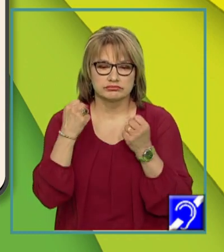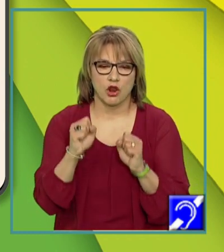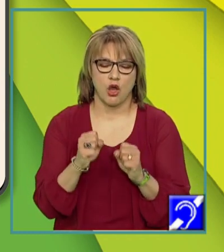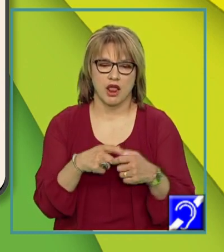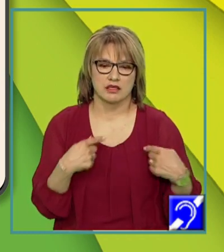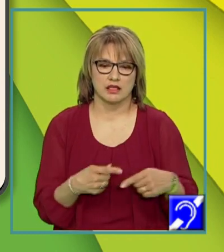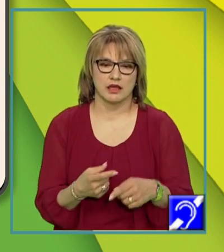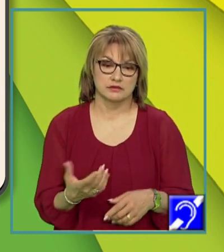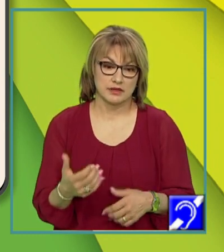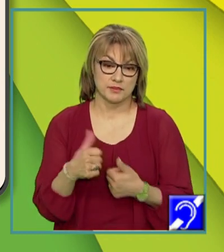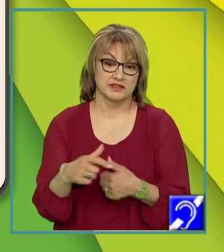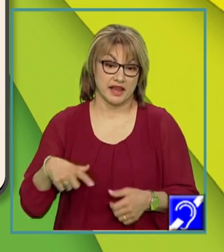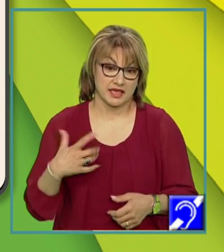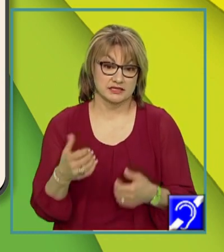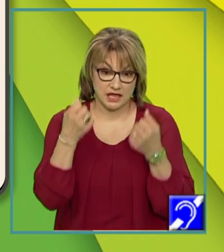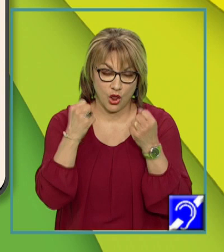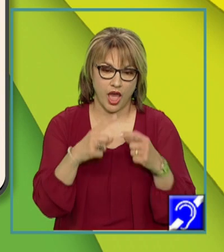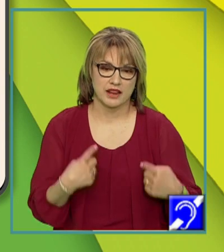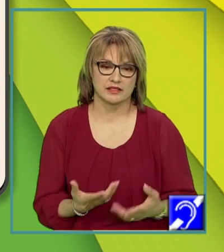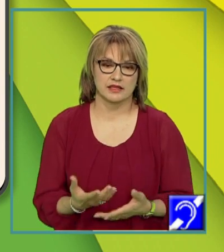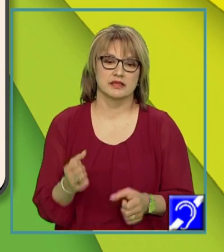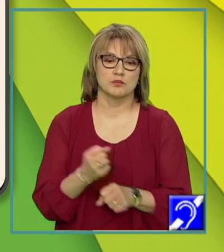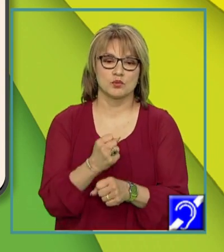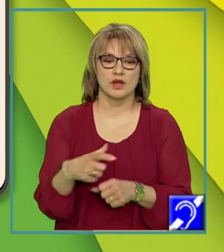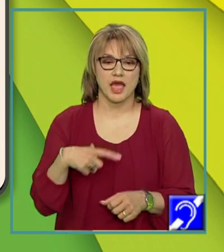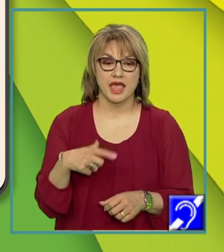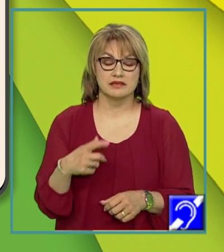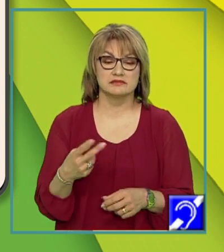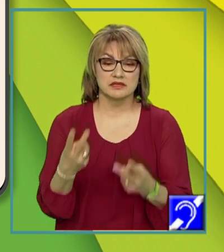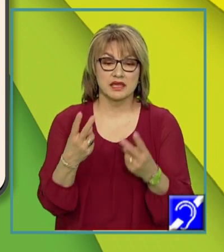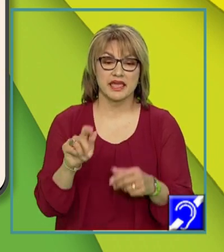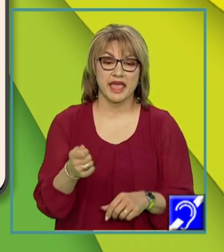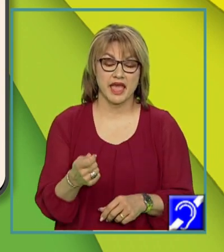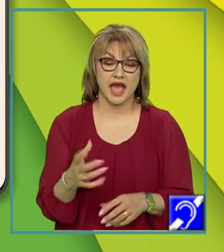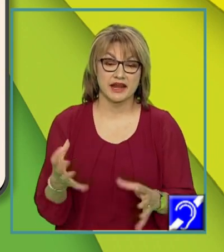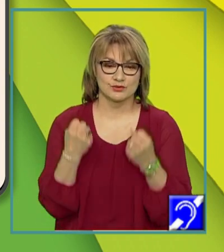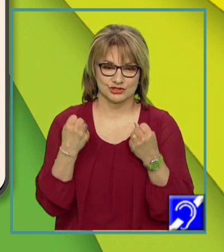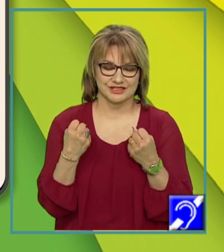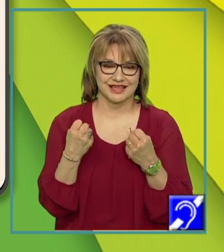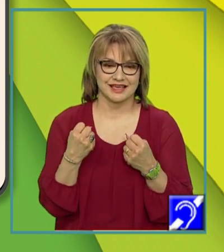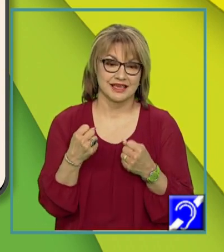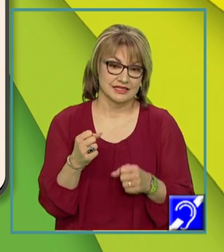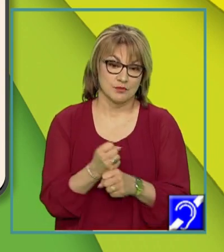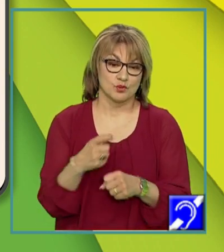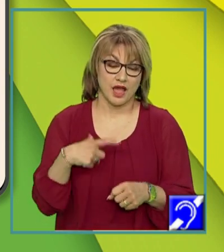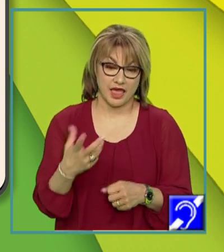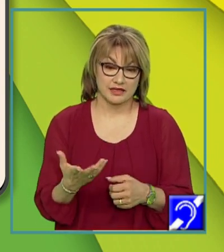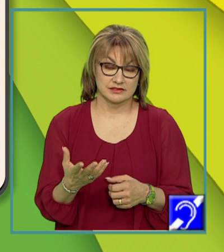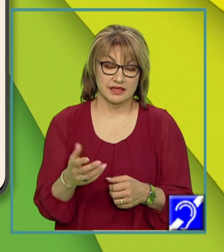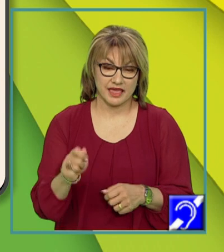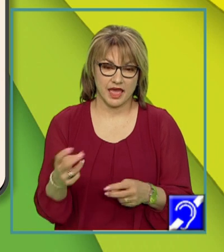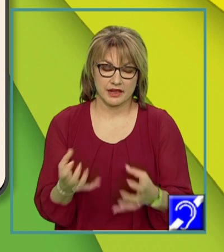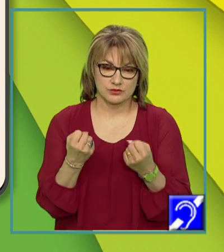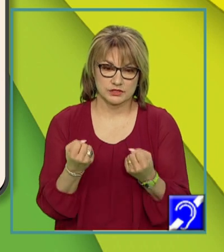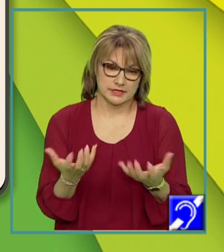Prietenia este loialitate. Munca înseamnă cheia reușitei. Munca este cheia reușitei sau munca reprezintă cheia reușitei.